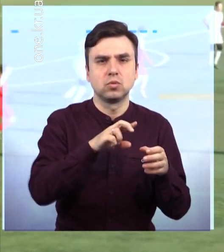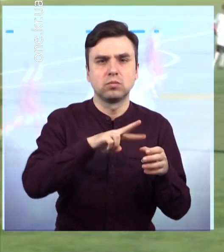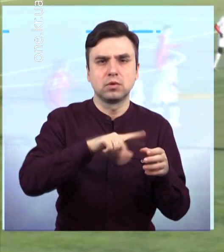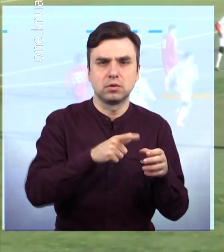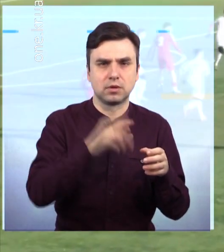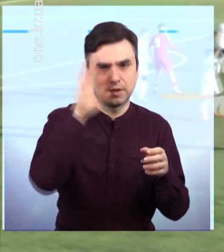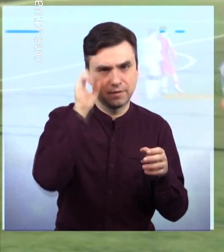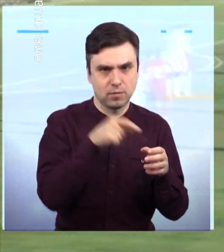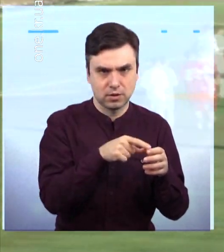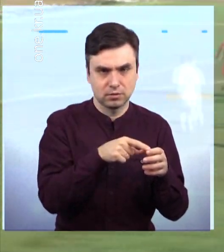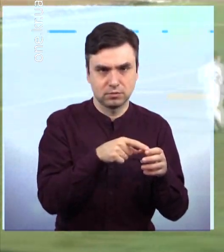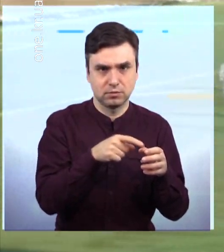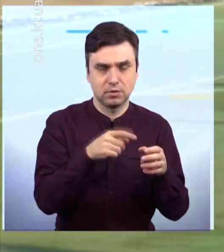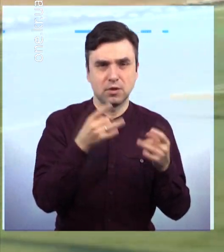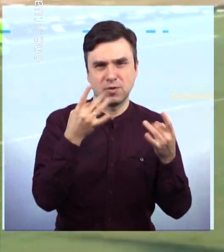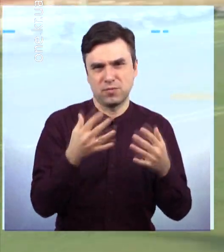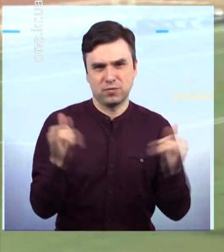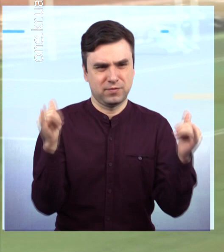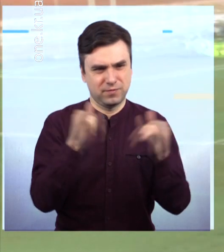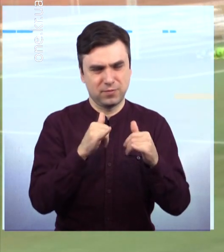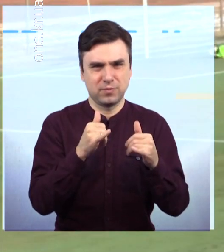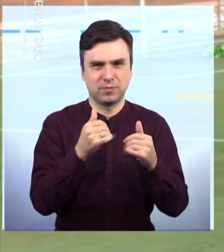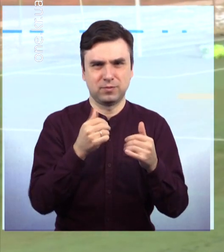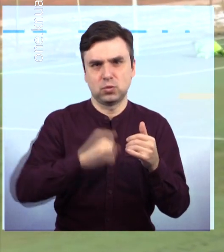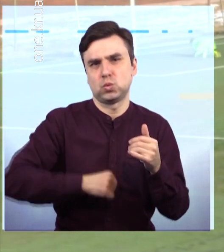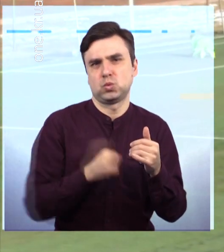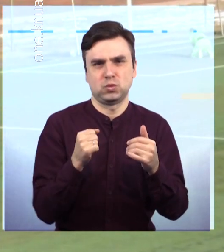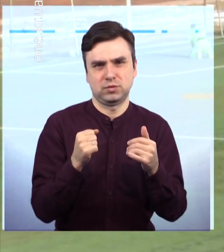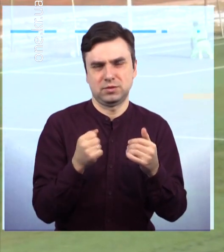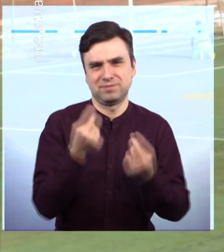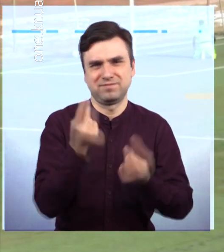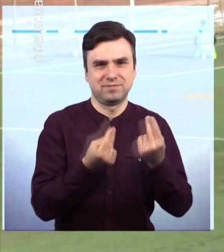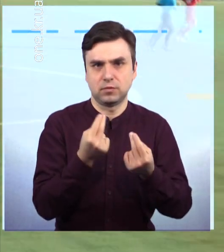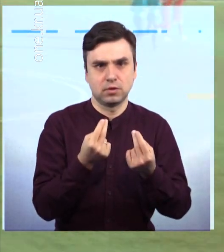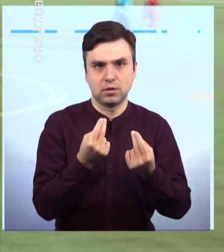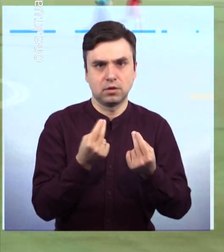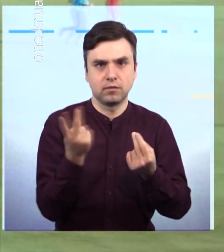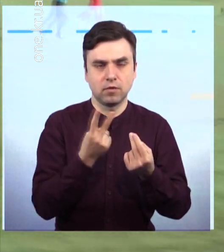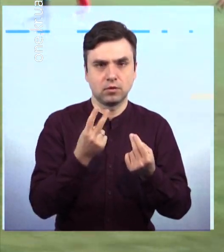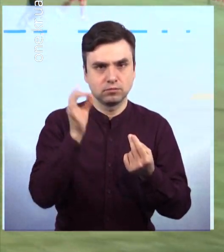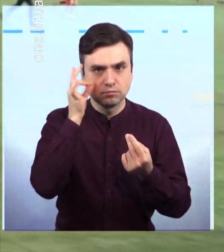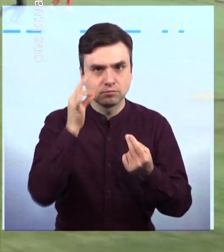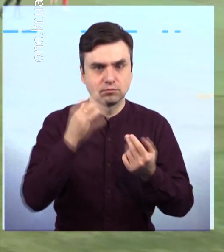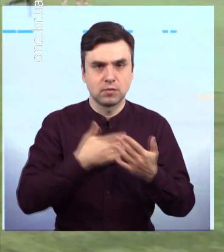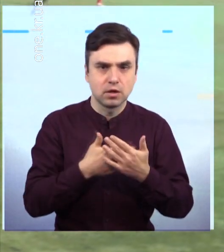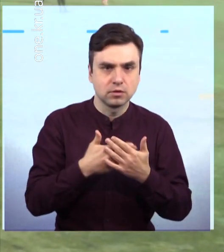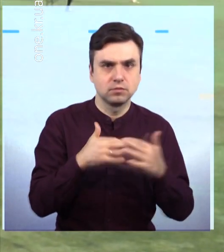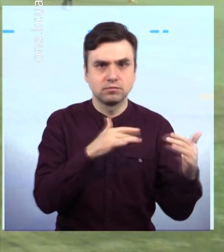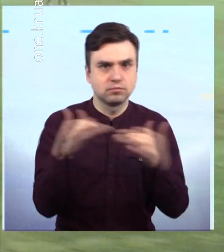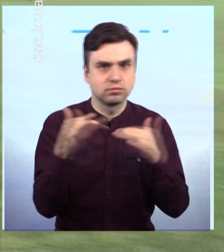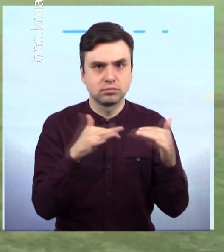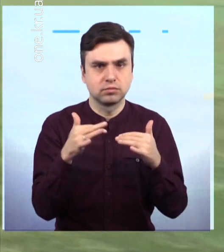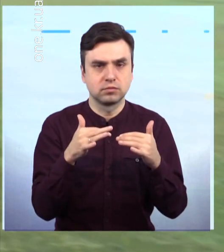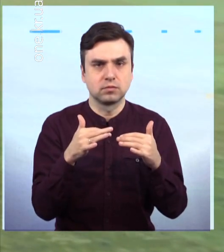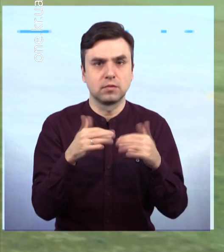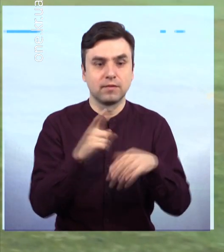команди жваво розпочали початок двобою, тож довго очікувати на забиті м'ячі не довелось. Вже на другій хвилині рахунок розмочили гості.